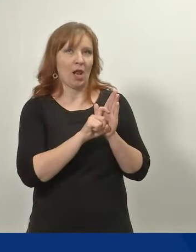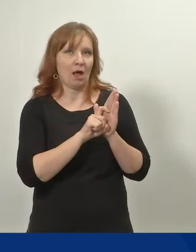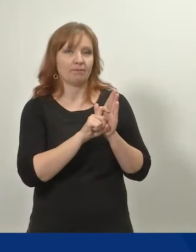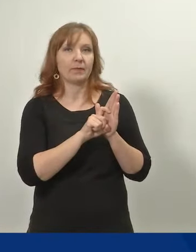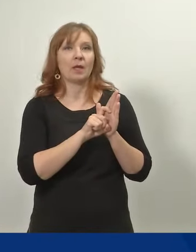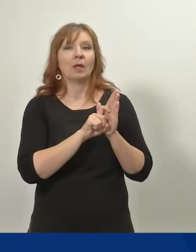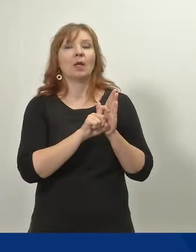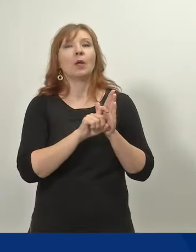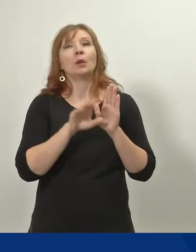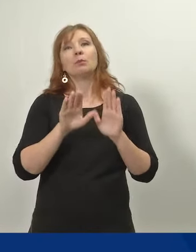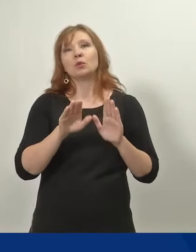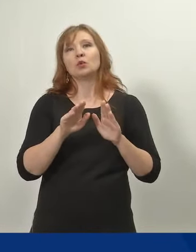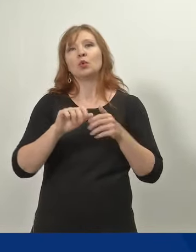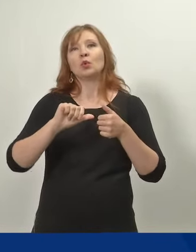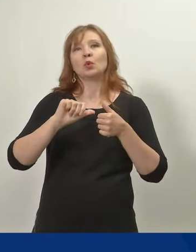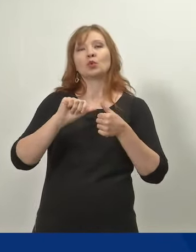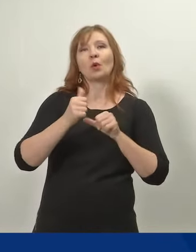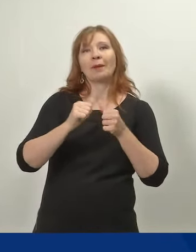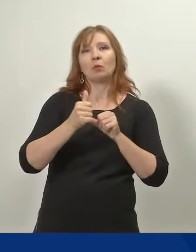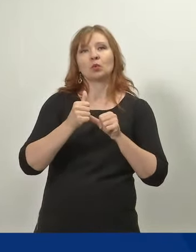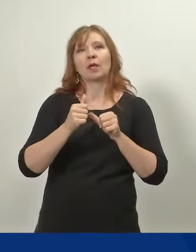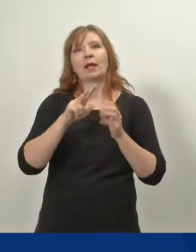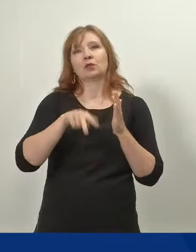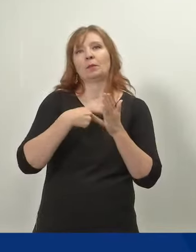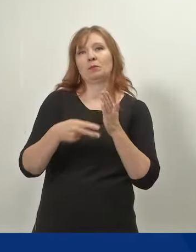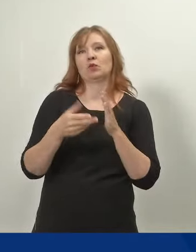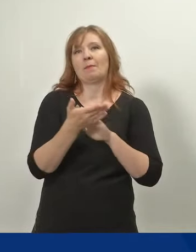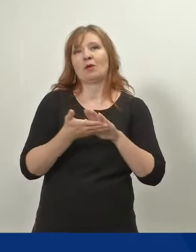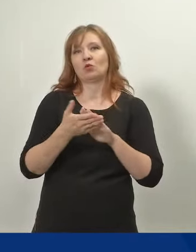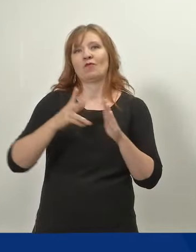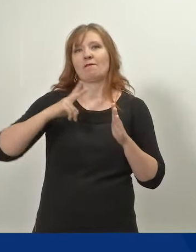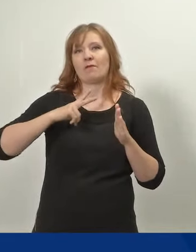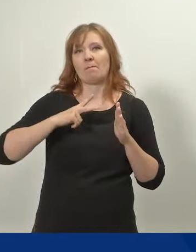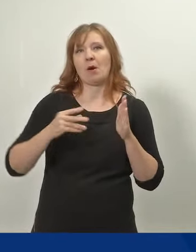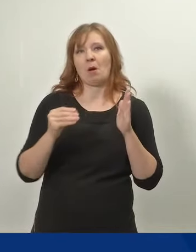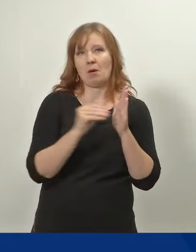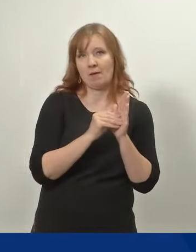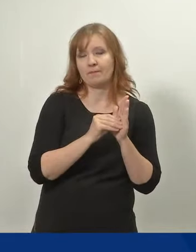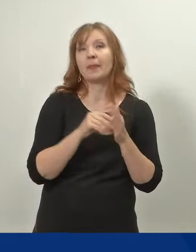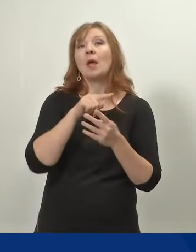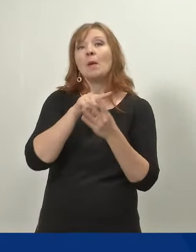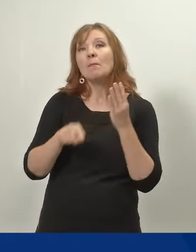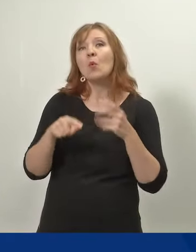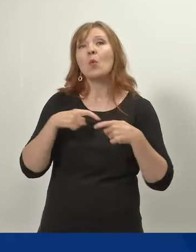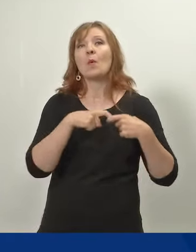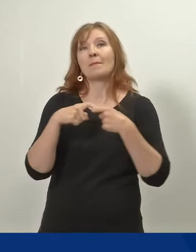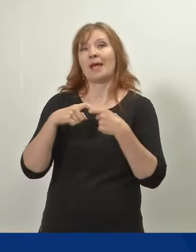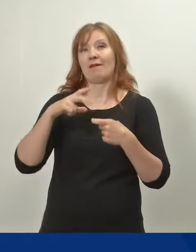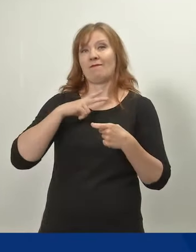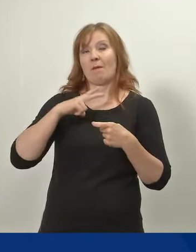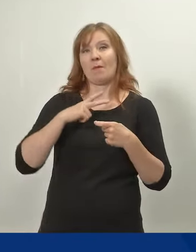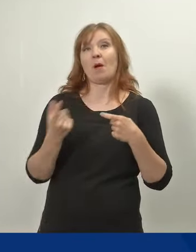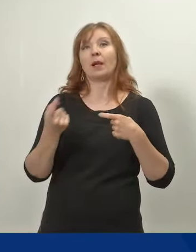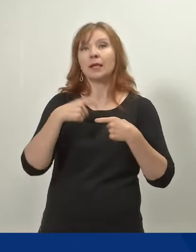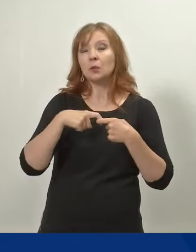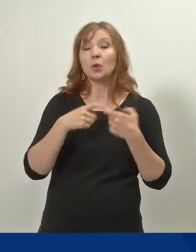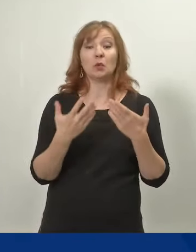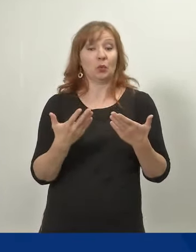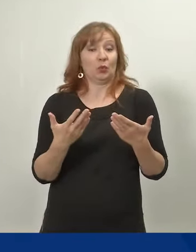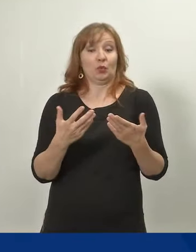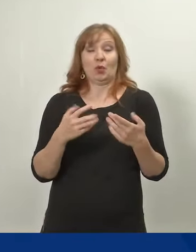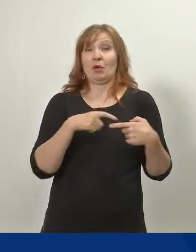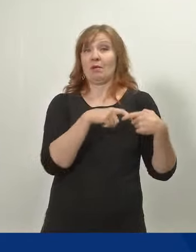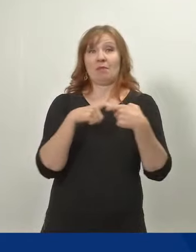sopimukseen perustuvana vapaana. Muiden perhevapaiden osalta ei tässä perhevapaauudistuksessa tehdä